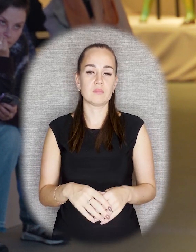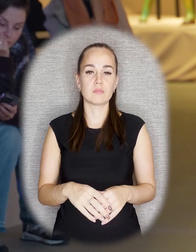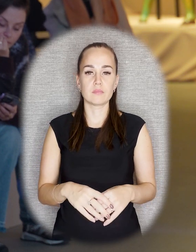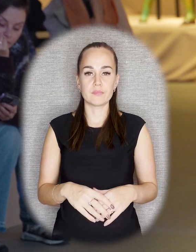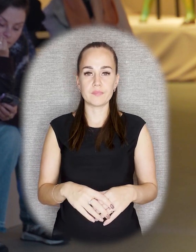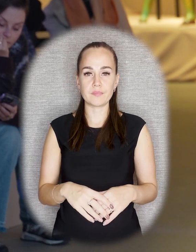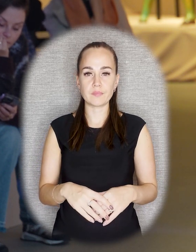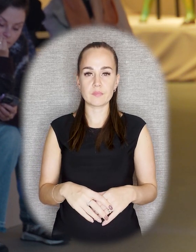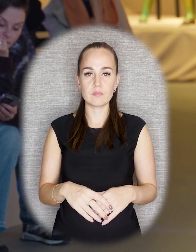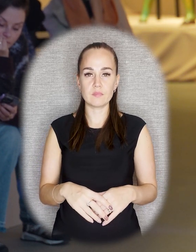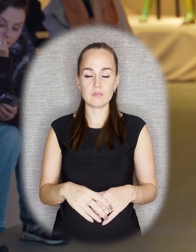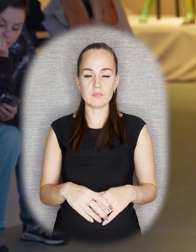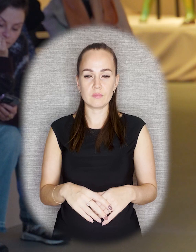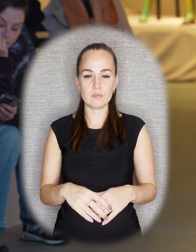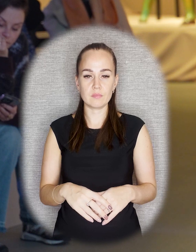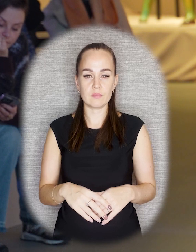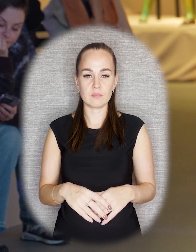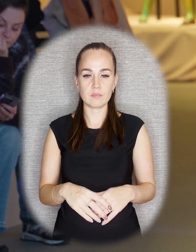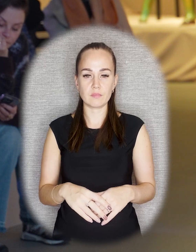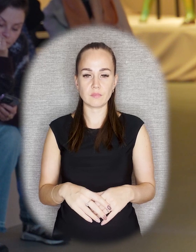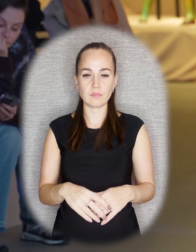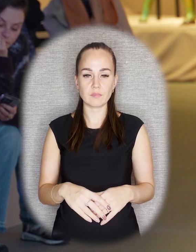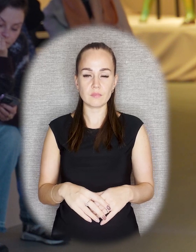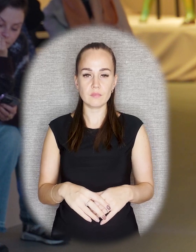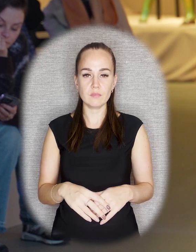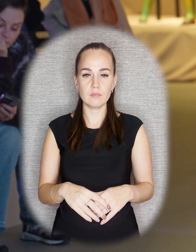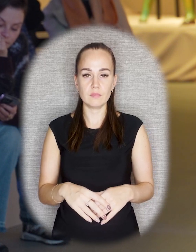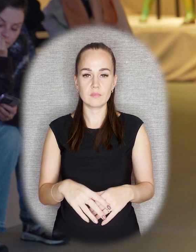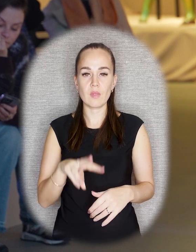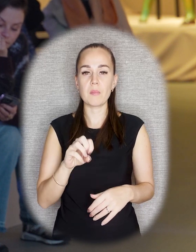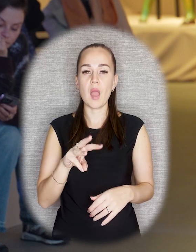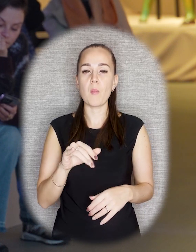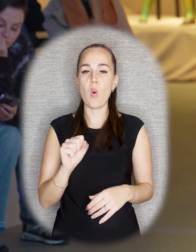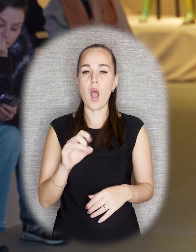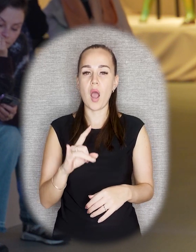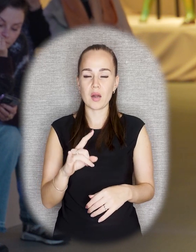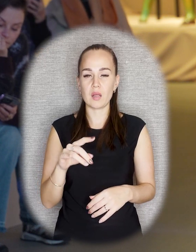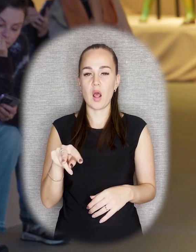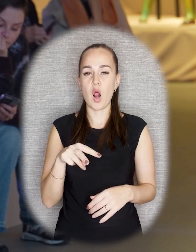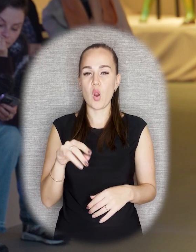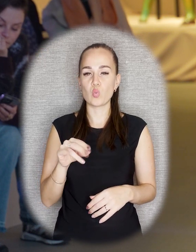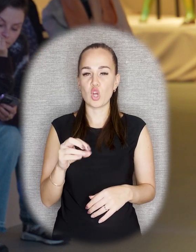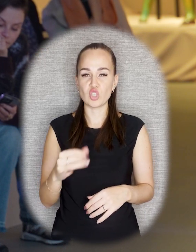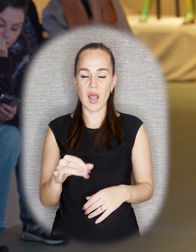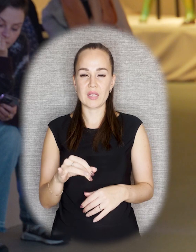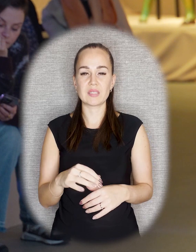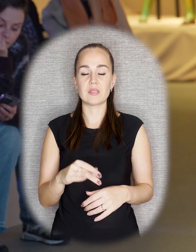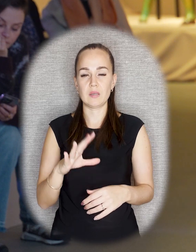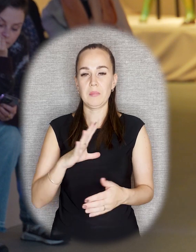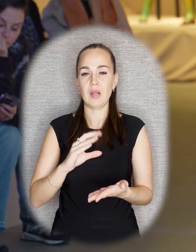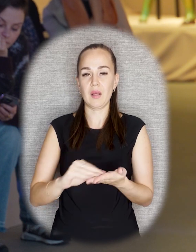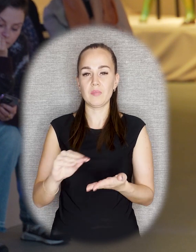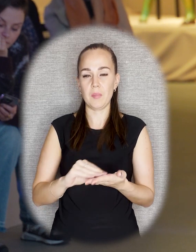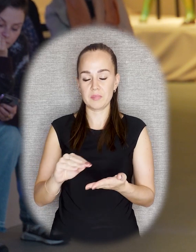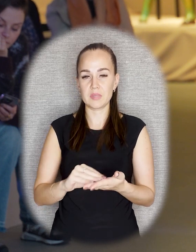воплощения образа Софьи, который описывается в мемуарах Луначарского и Шервода на страницах